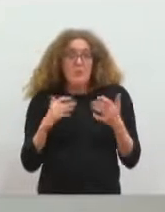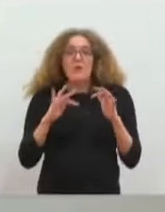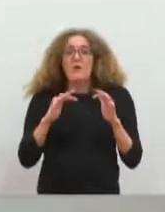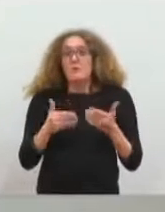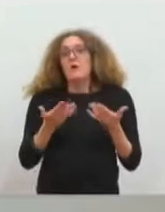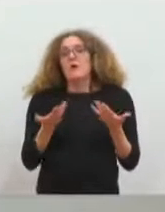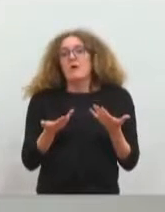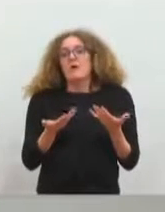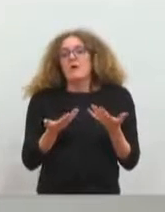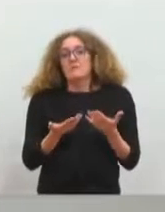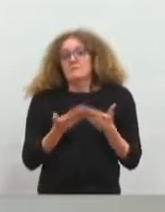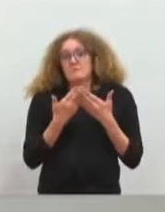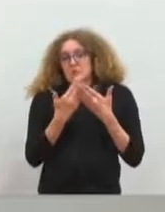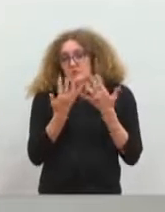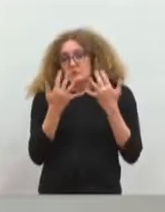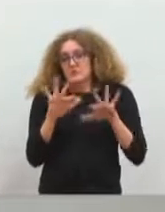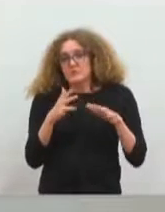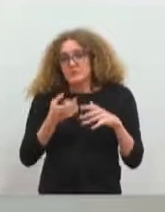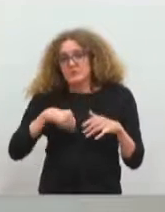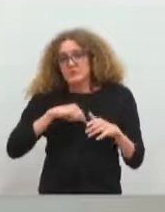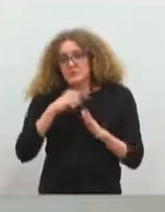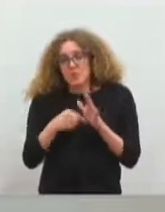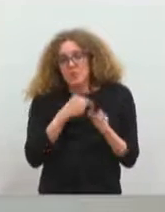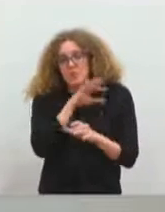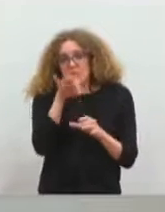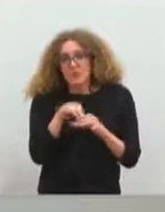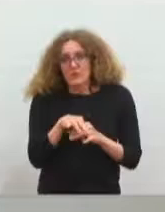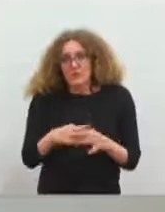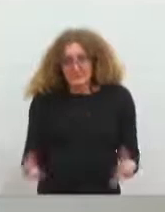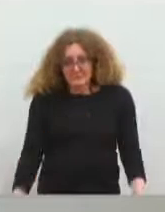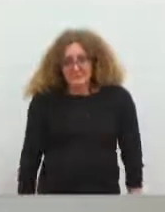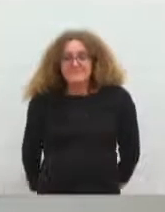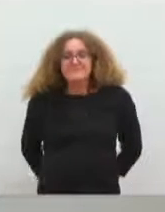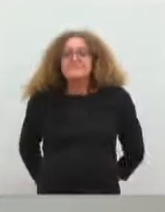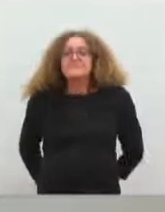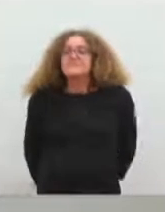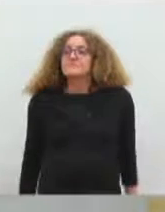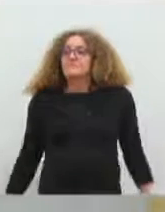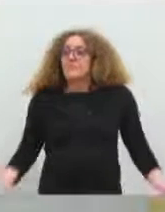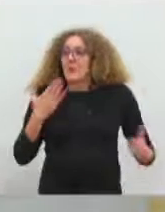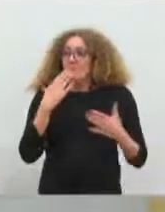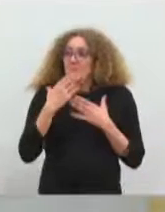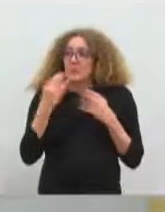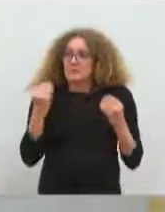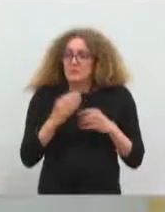réalisée. Merci beaucoup, M. le vice-président.